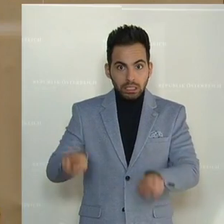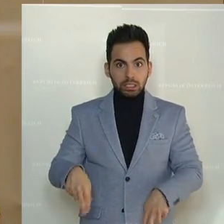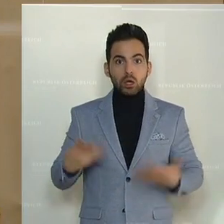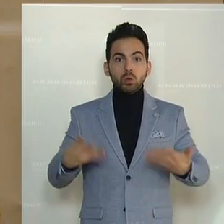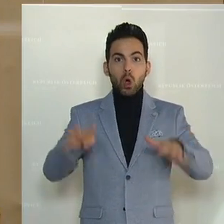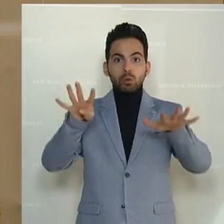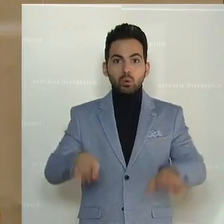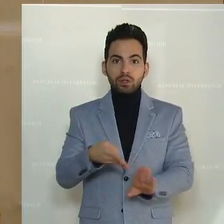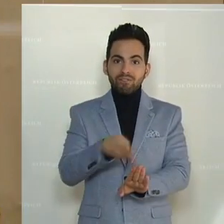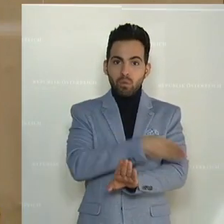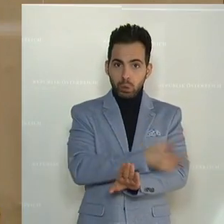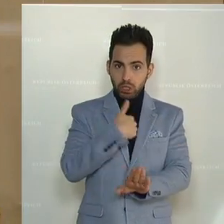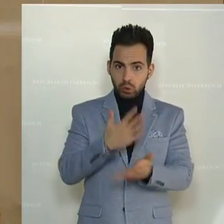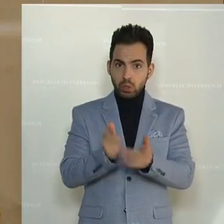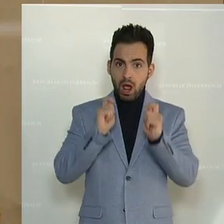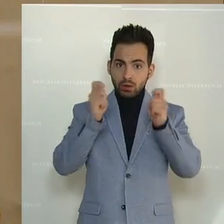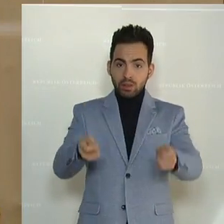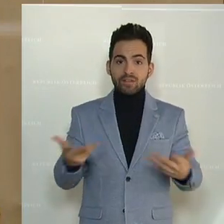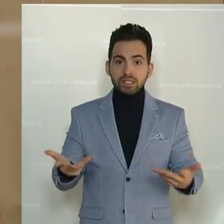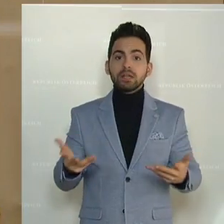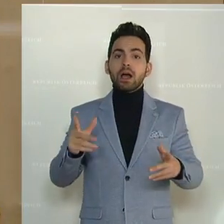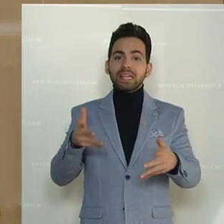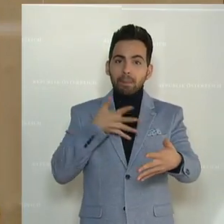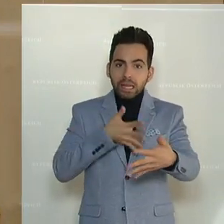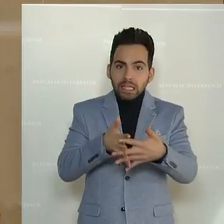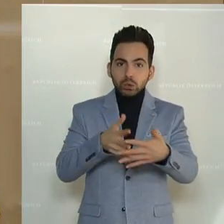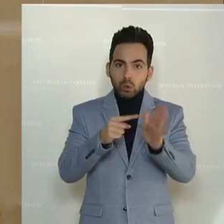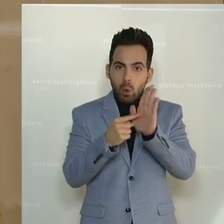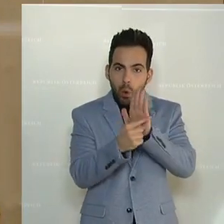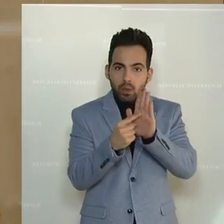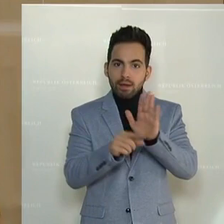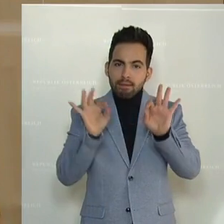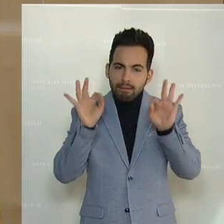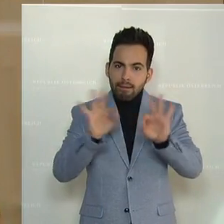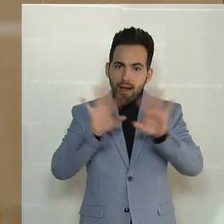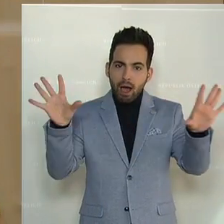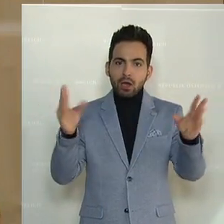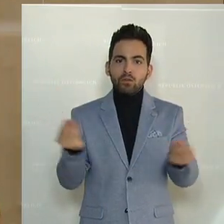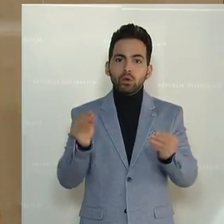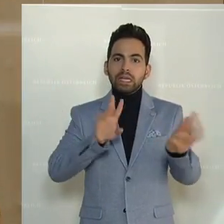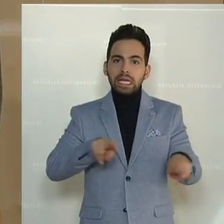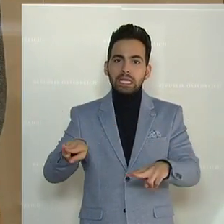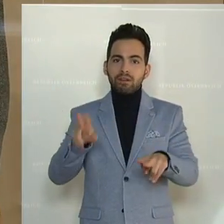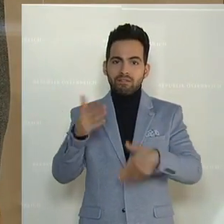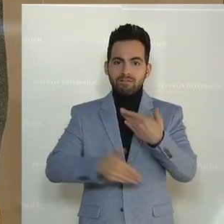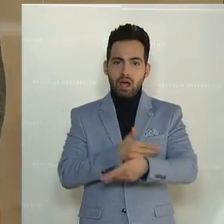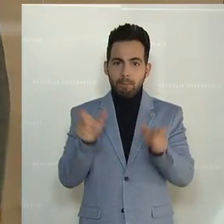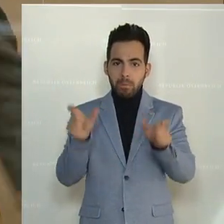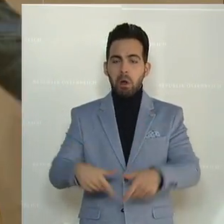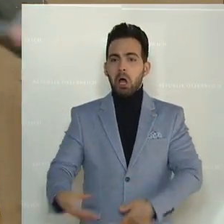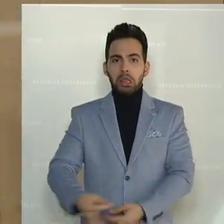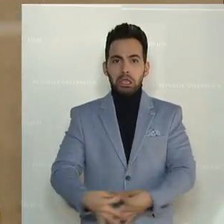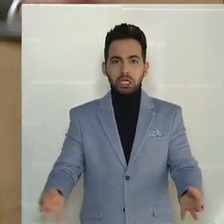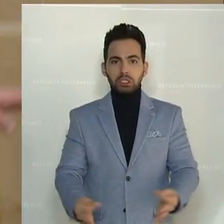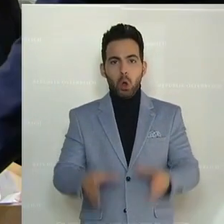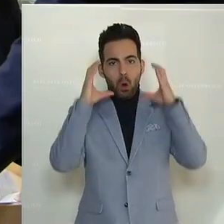Monaten gestellt, dass wir authentische Interpretation machen, damit es keine Gerichtserfahren braucht. Nein, nix. ÖVP